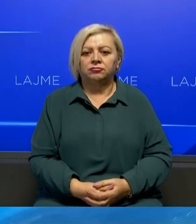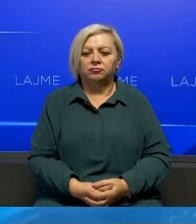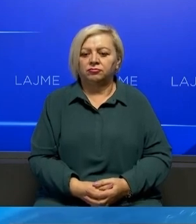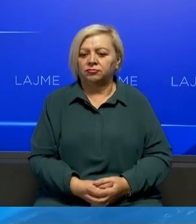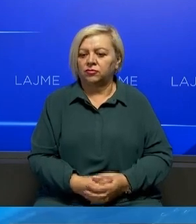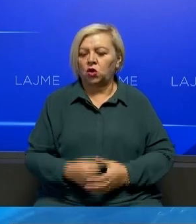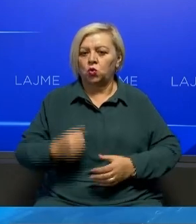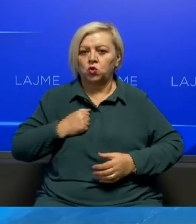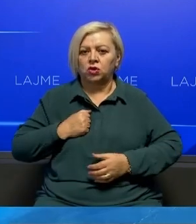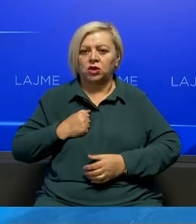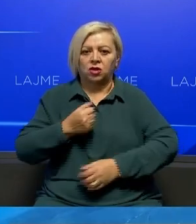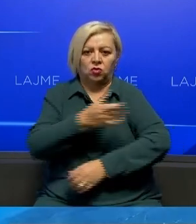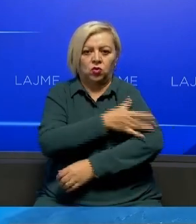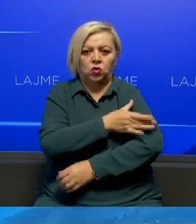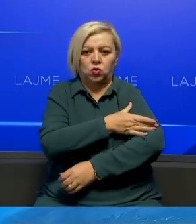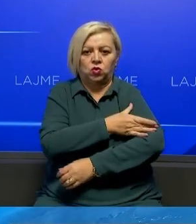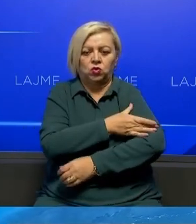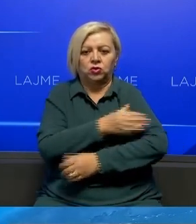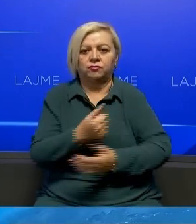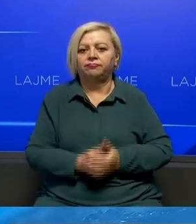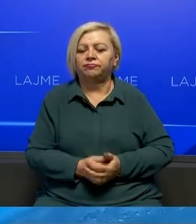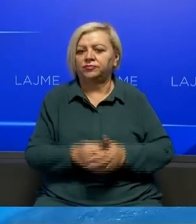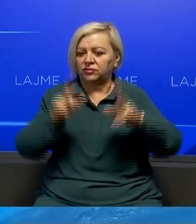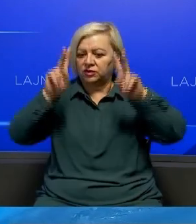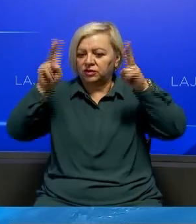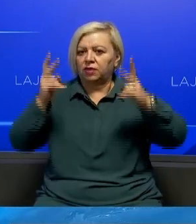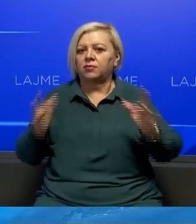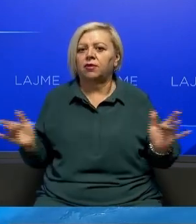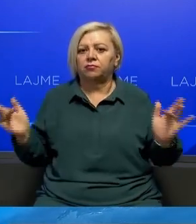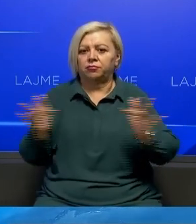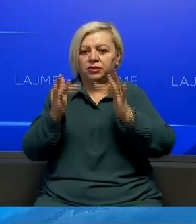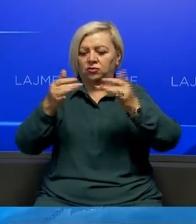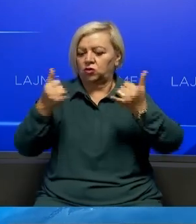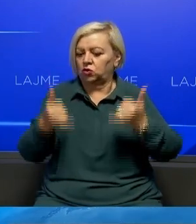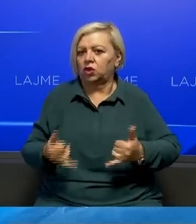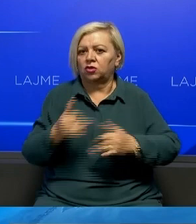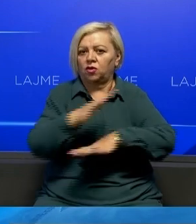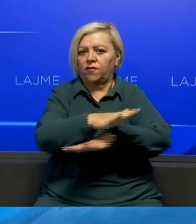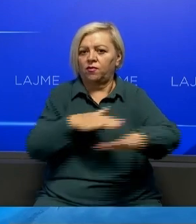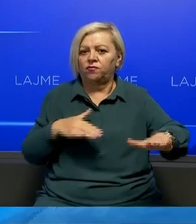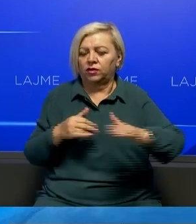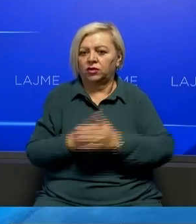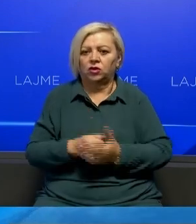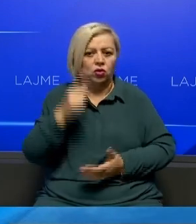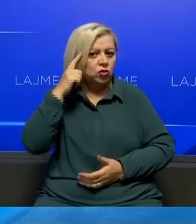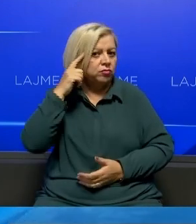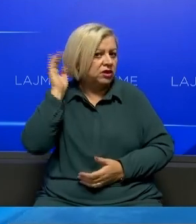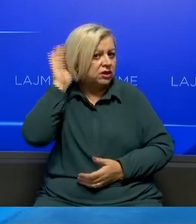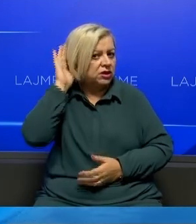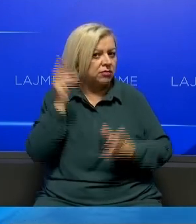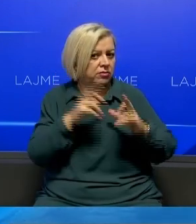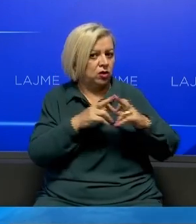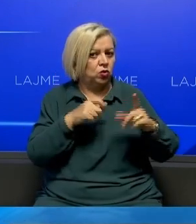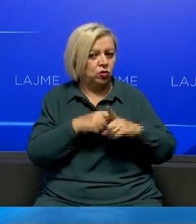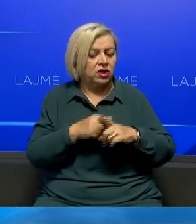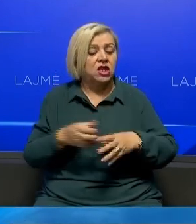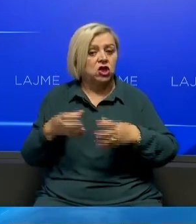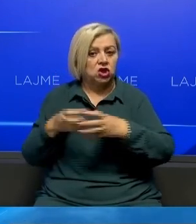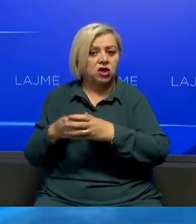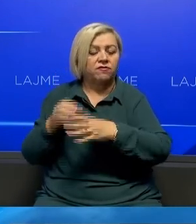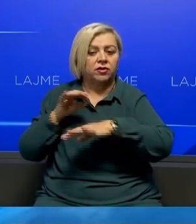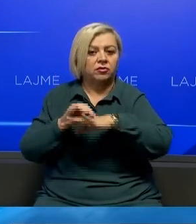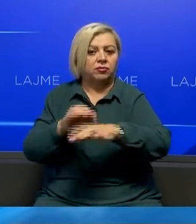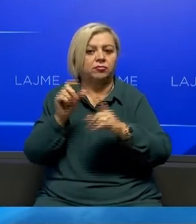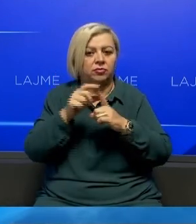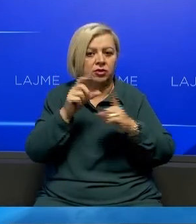Ushtria që njërimtarë e Kosovës është bërteme për plasje së ashtë për sot në kuvend në nërmjet kryre Ministri Talbin Kurti dhe shevit e grupi parlamentar